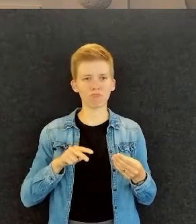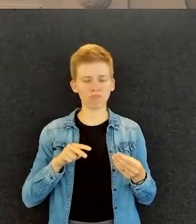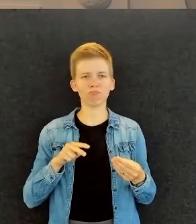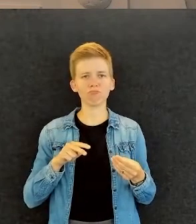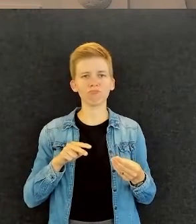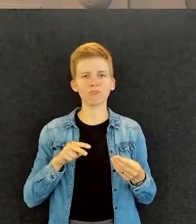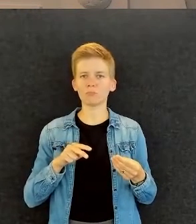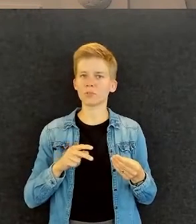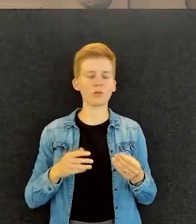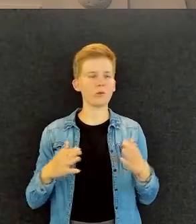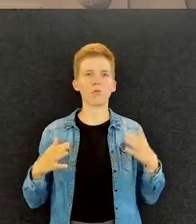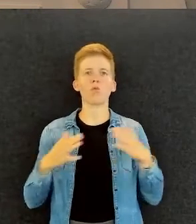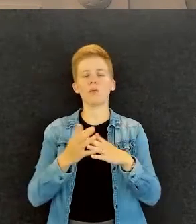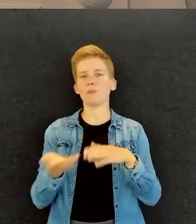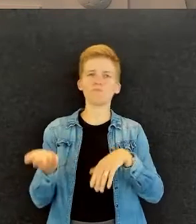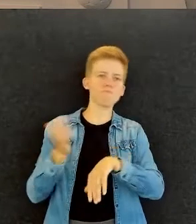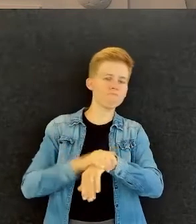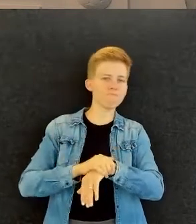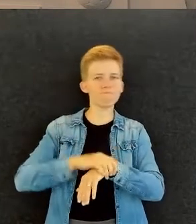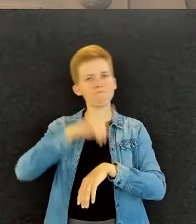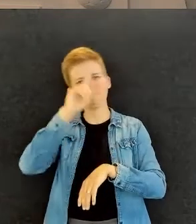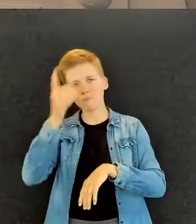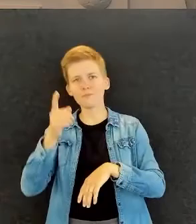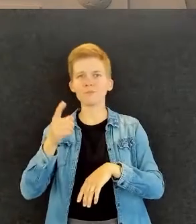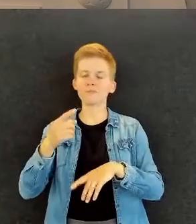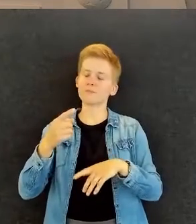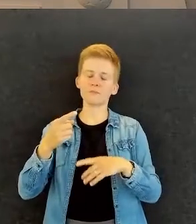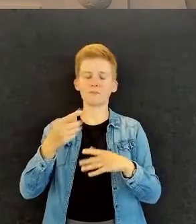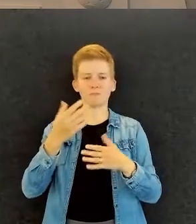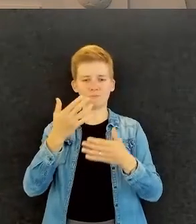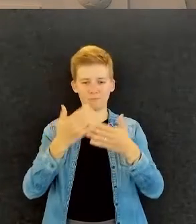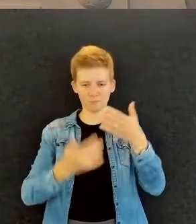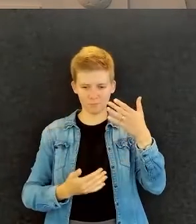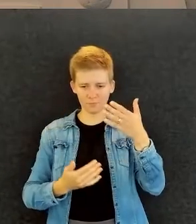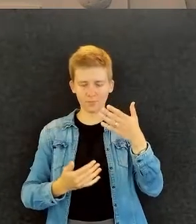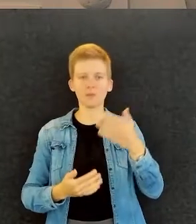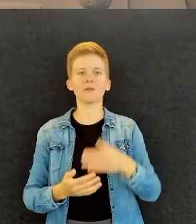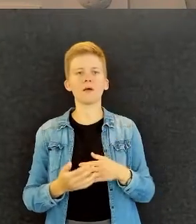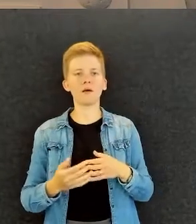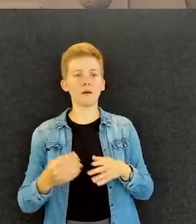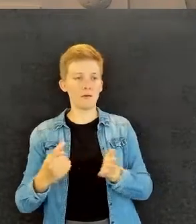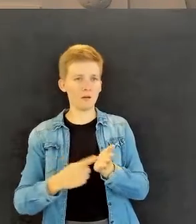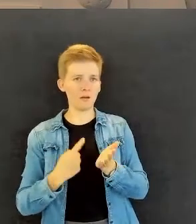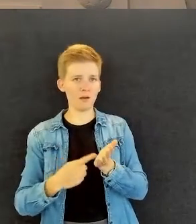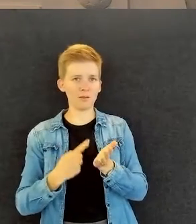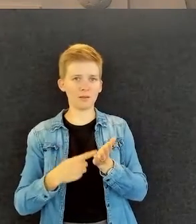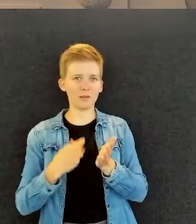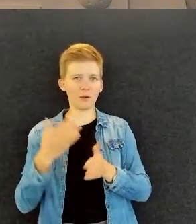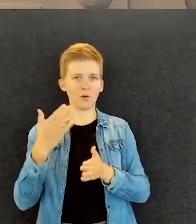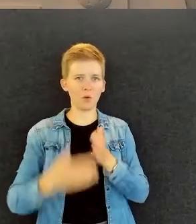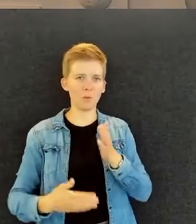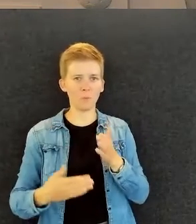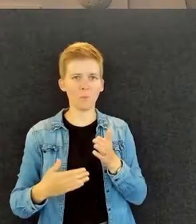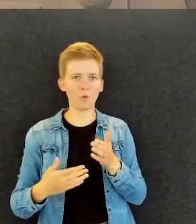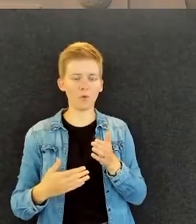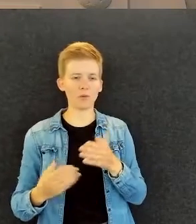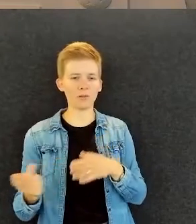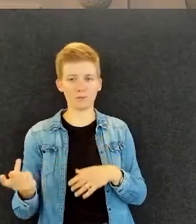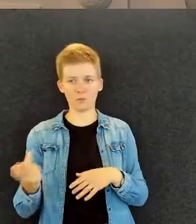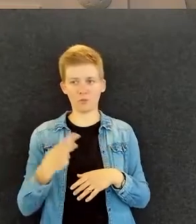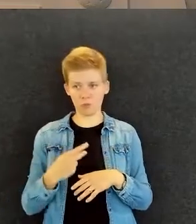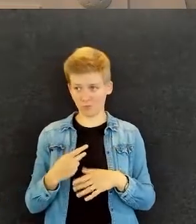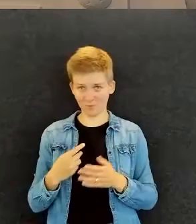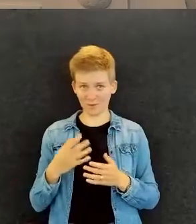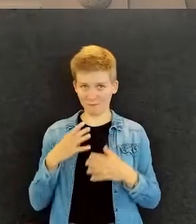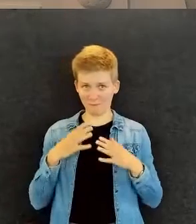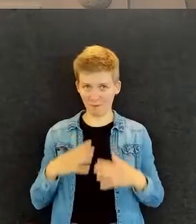huippuosa. Aivan mahtava. Ja sitten hän kysyi haastattelun lopussa, että onko täällä vammaisia töissä. Ja kun sanoi, että